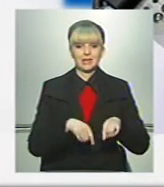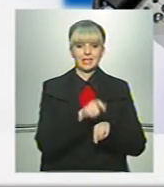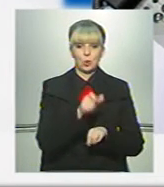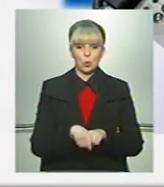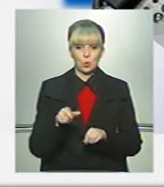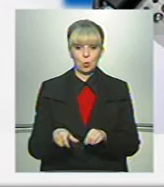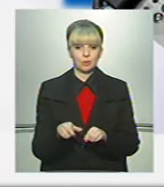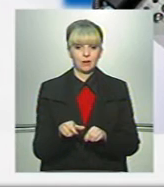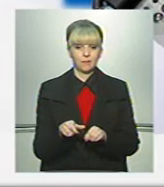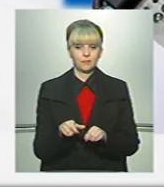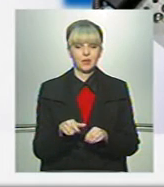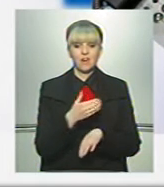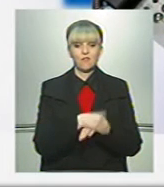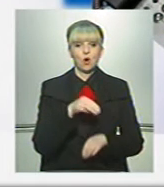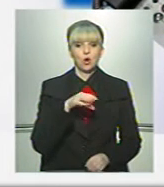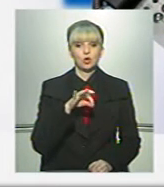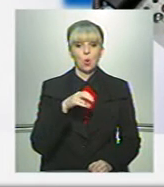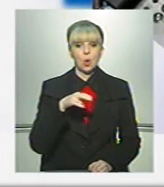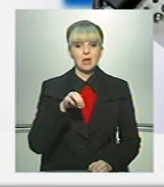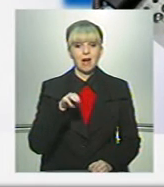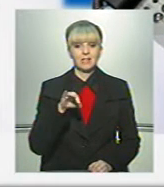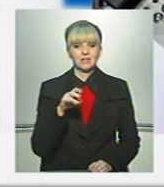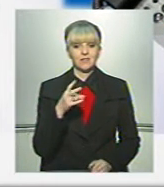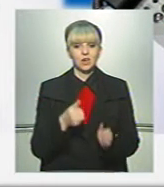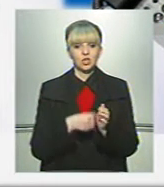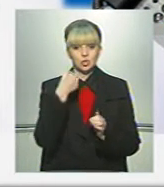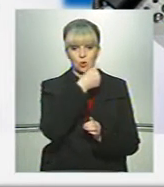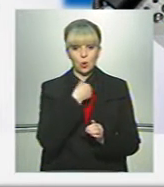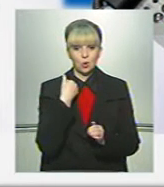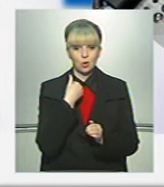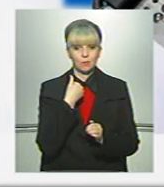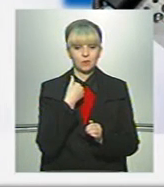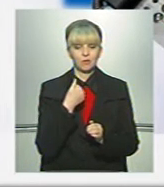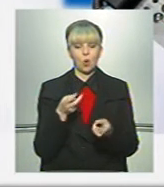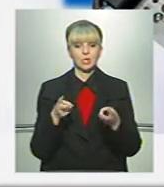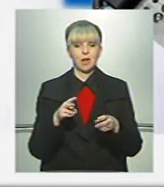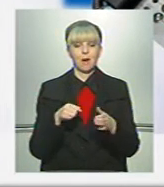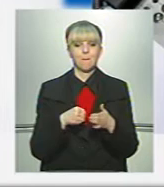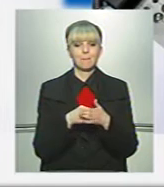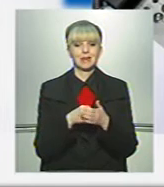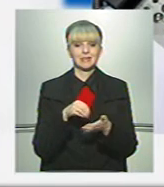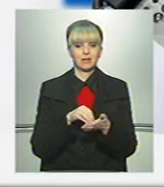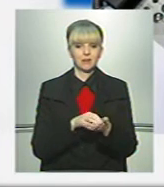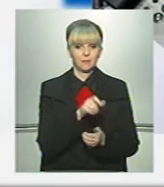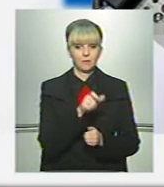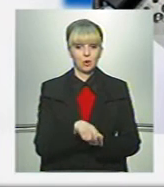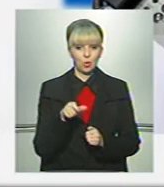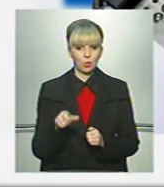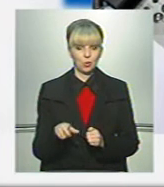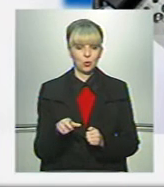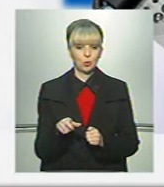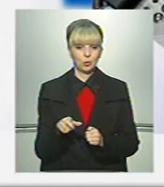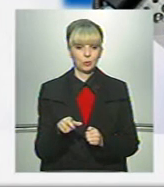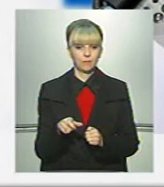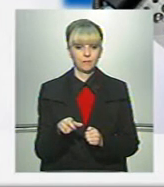Поліміру Тольясті немає 26 років. Тільки вона залишилася, що у базах даних. Люди, які на там навіть не